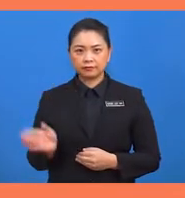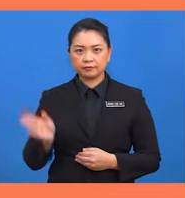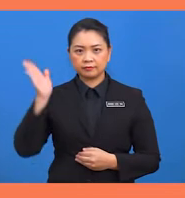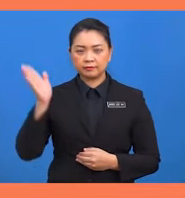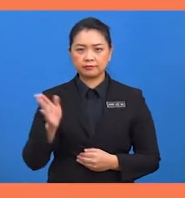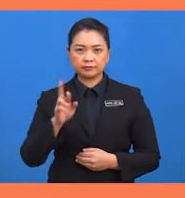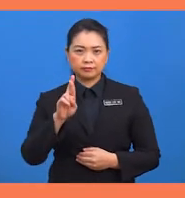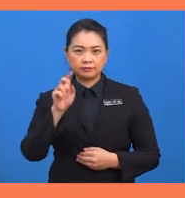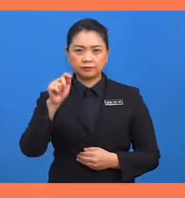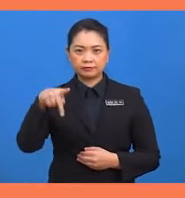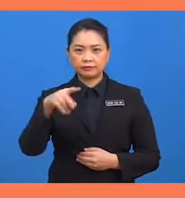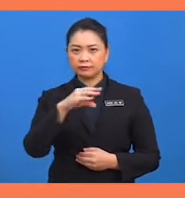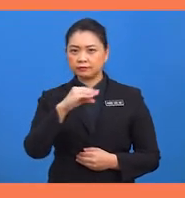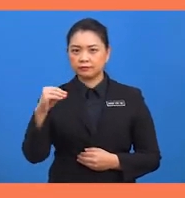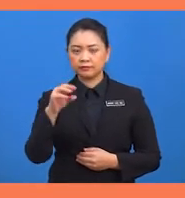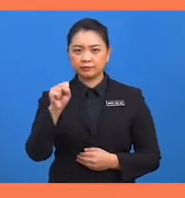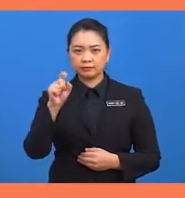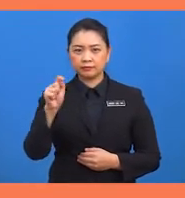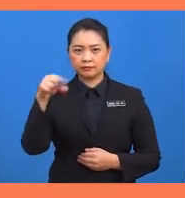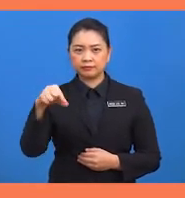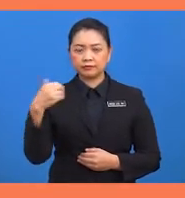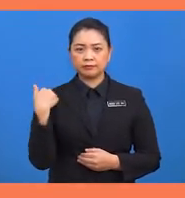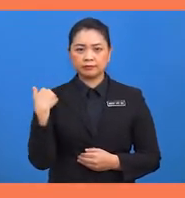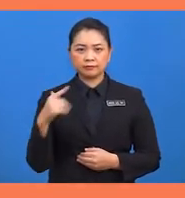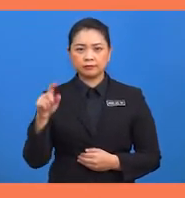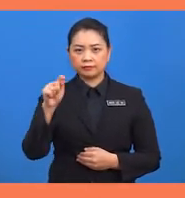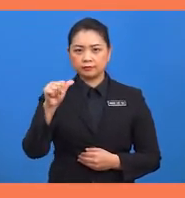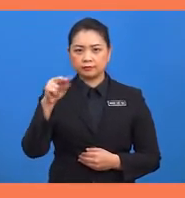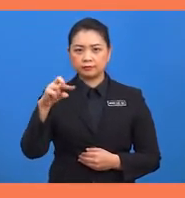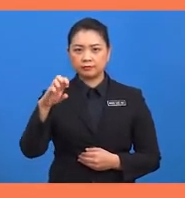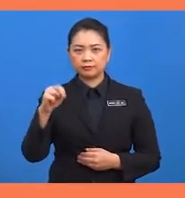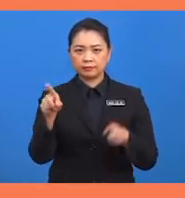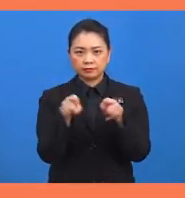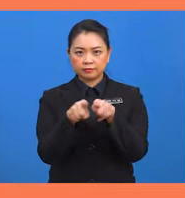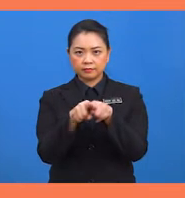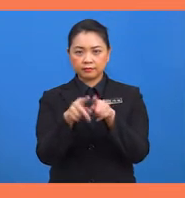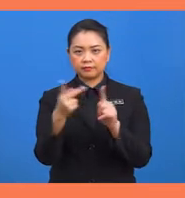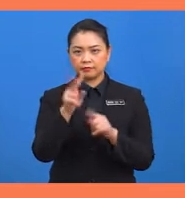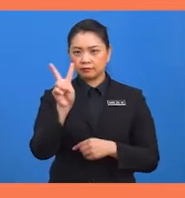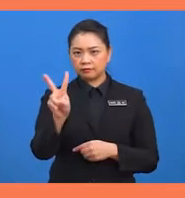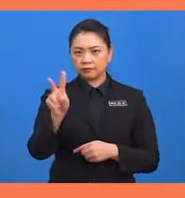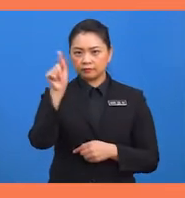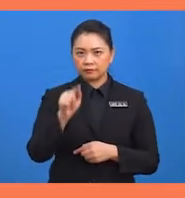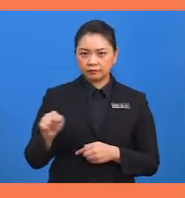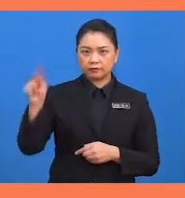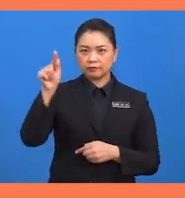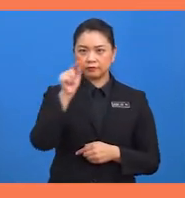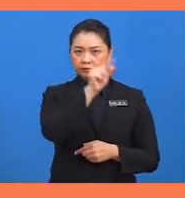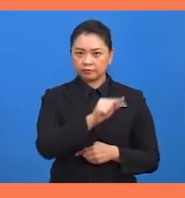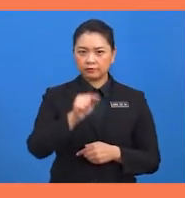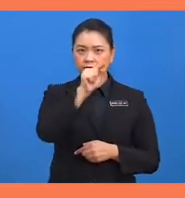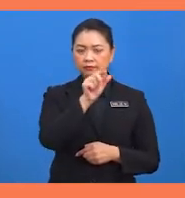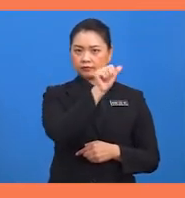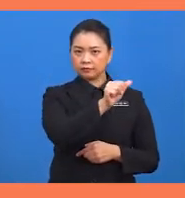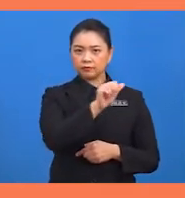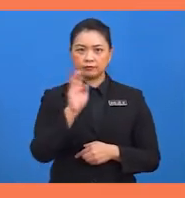dan STQ ialah tangent sepunya kepada dua bulatan berpusat